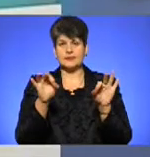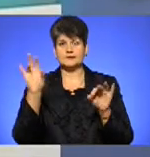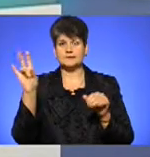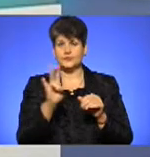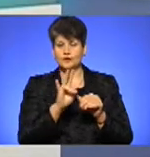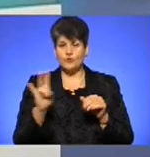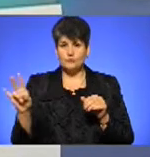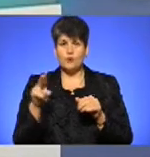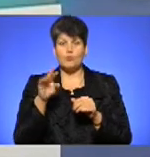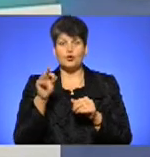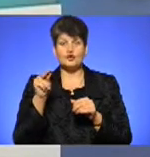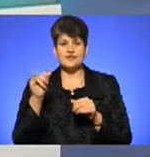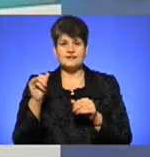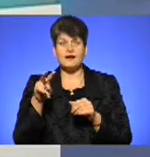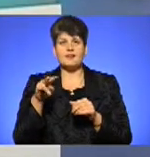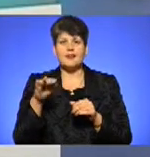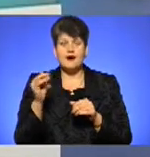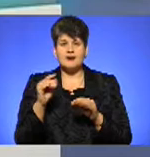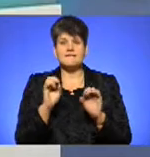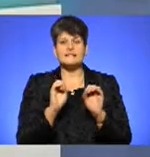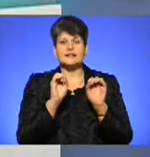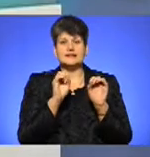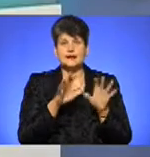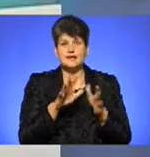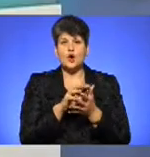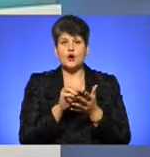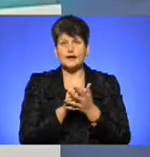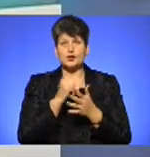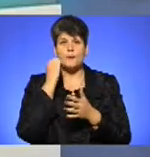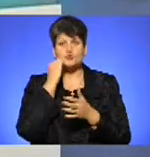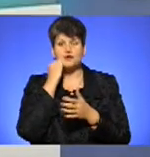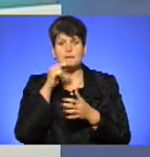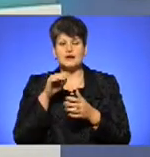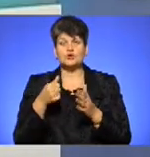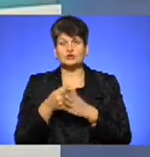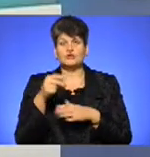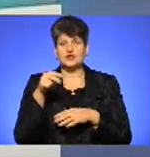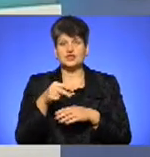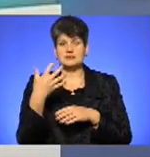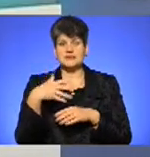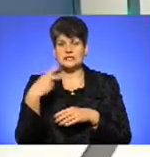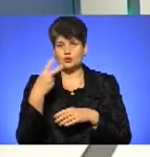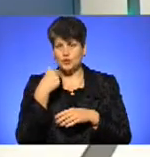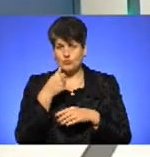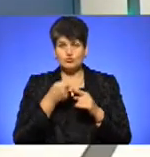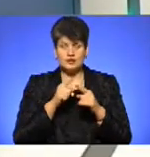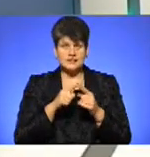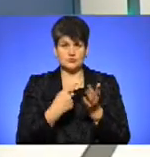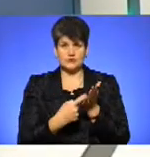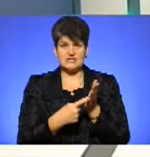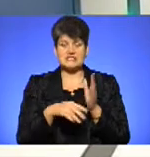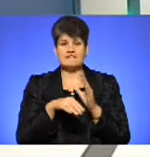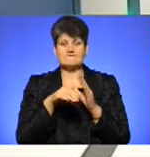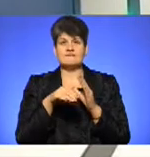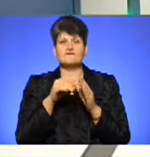спруди Печаєвської лаври, перебувають у державній власності, передали в оренду Московському патріархату до 2052 року. Про це свідчать витяг з